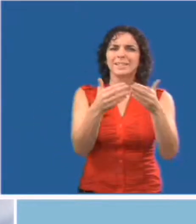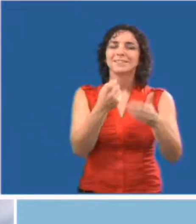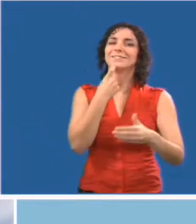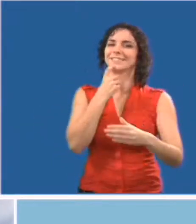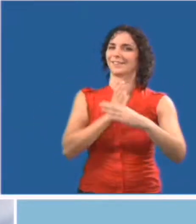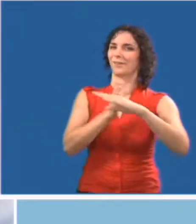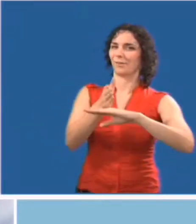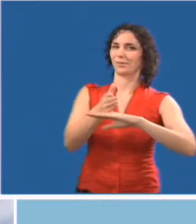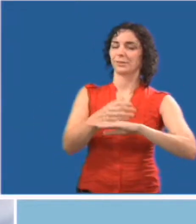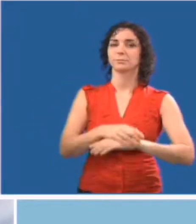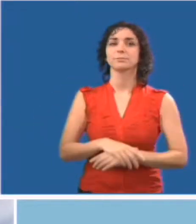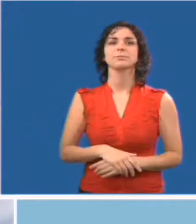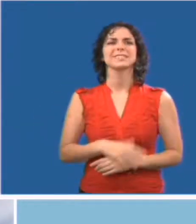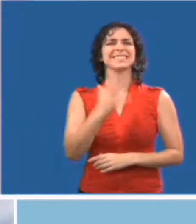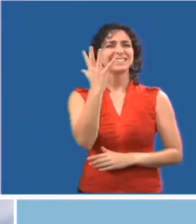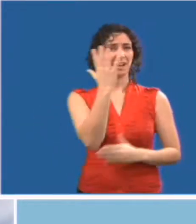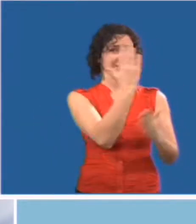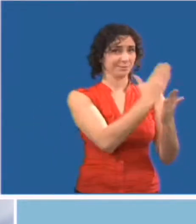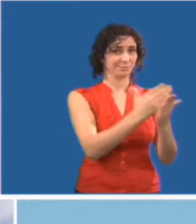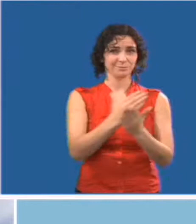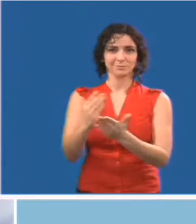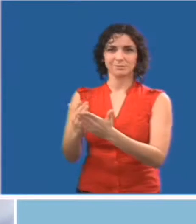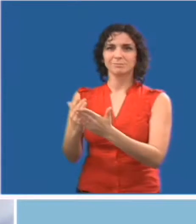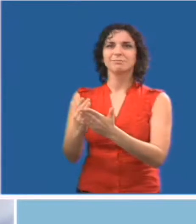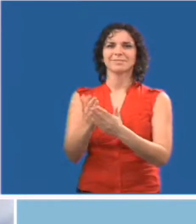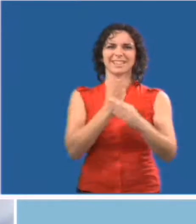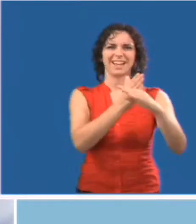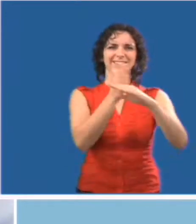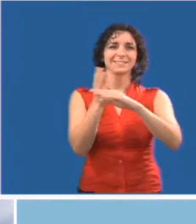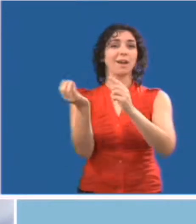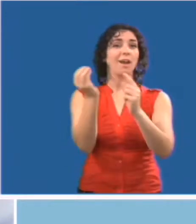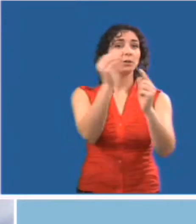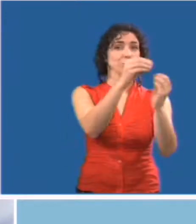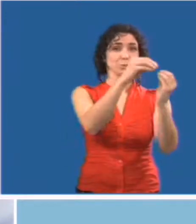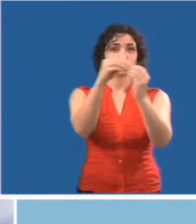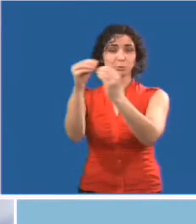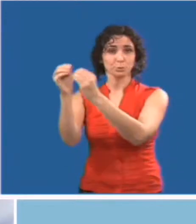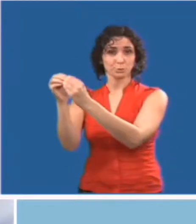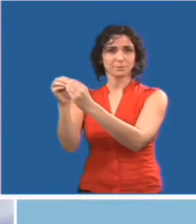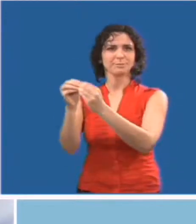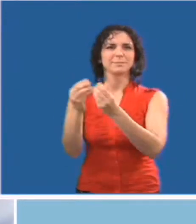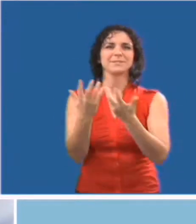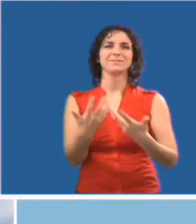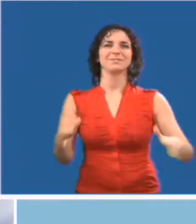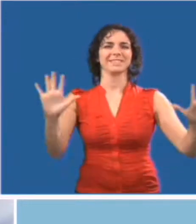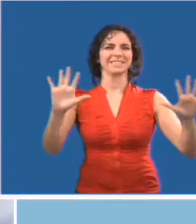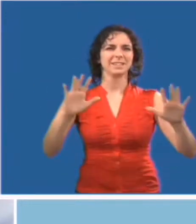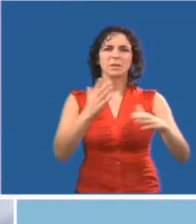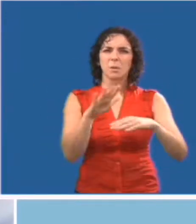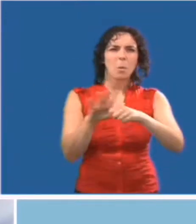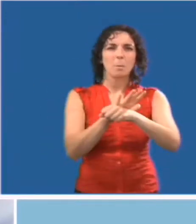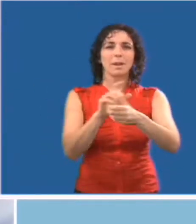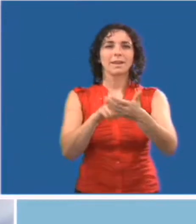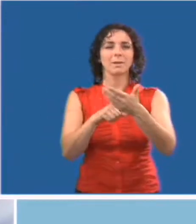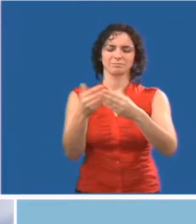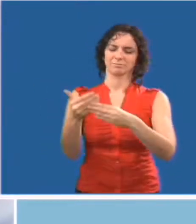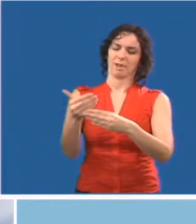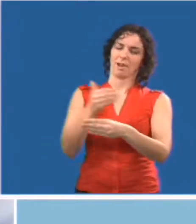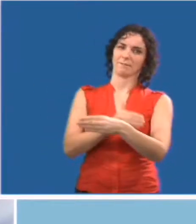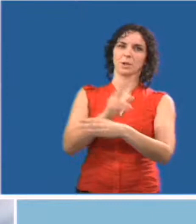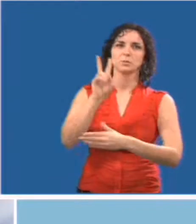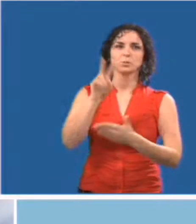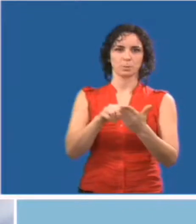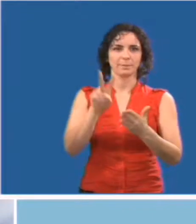et les communications, le transport et l'aménagement d'un milieu bâti accessible. En instaurant